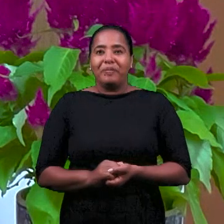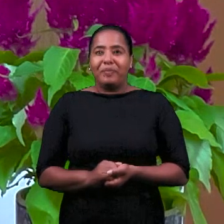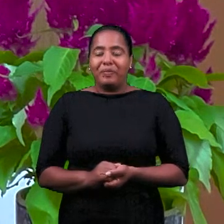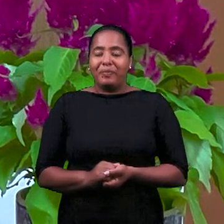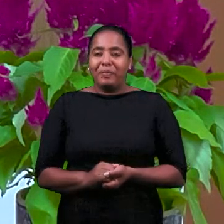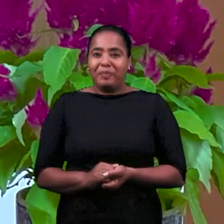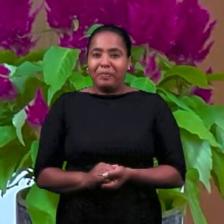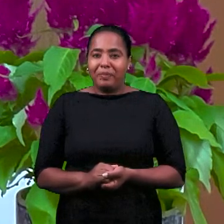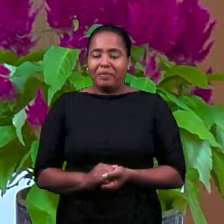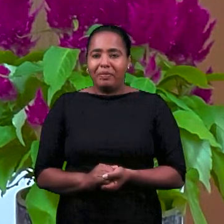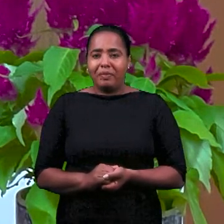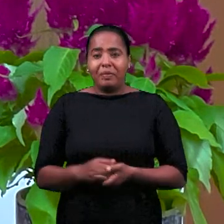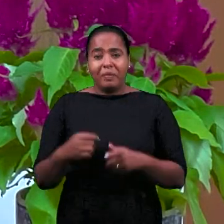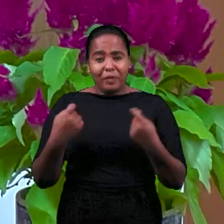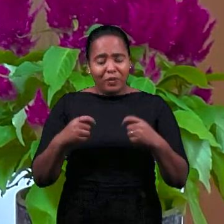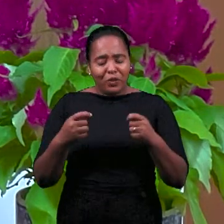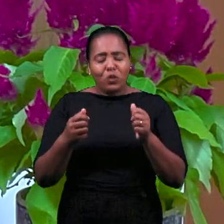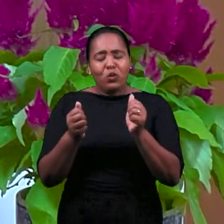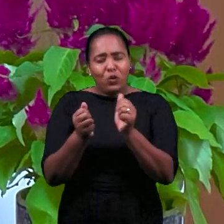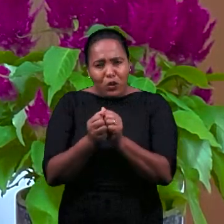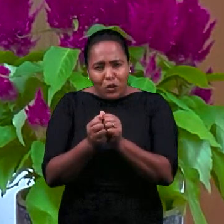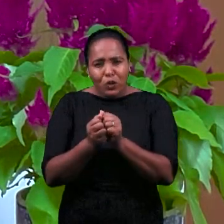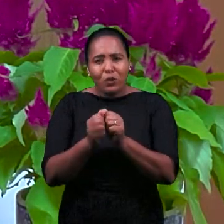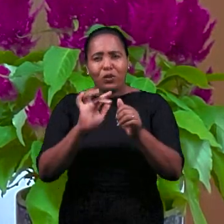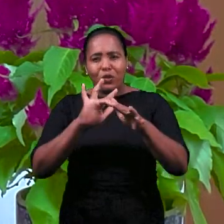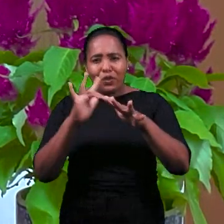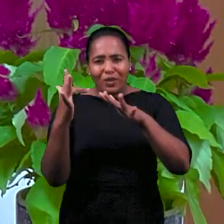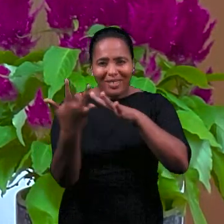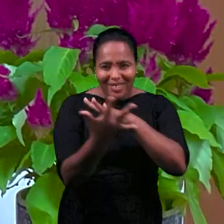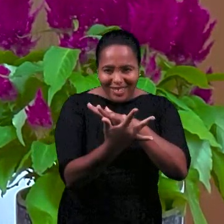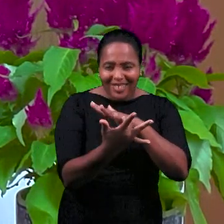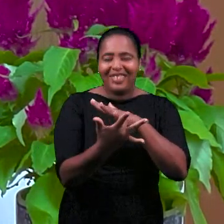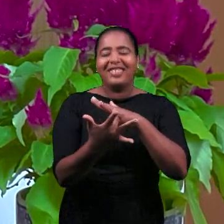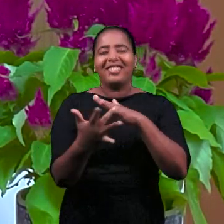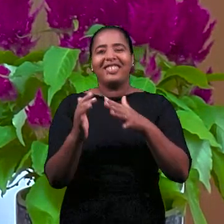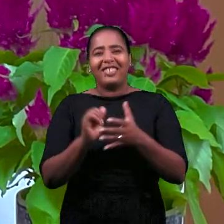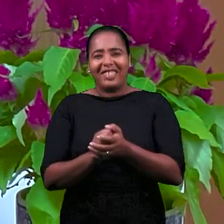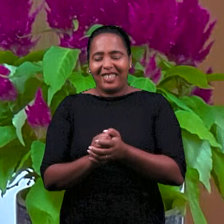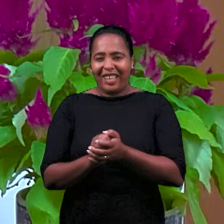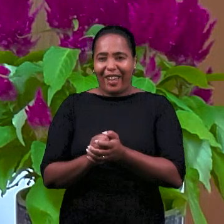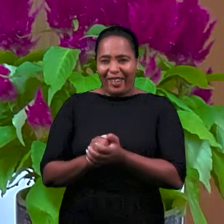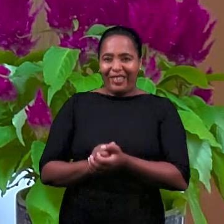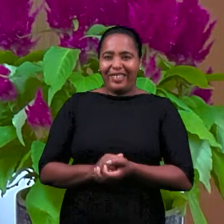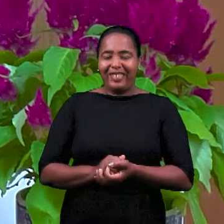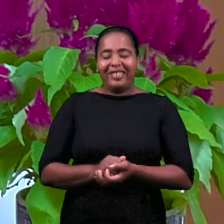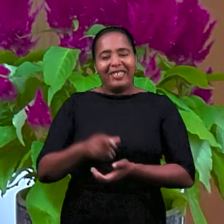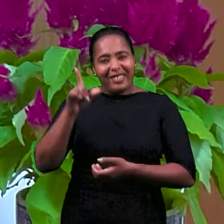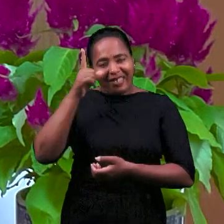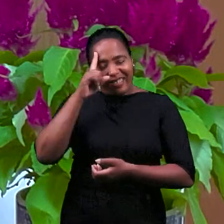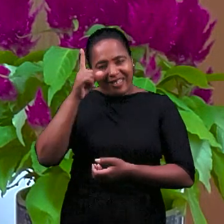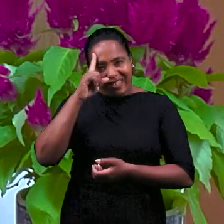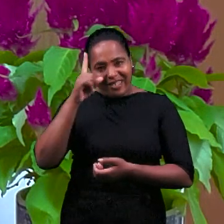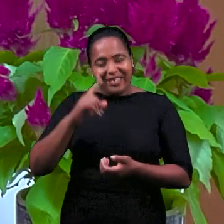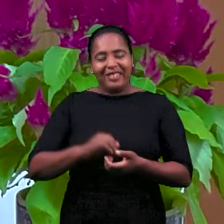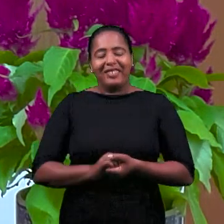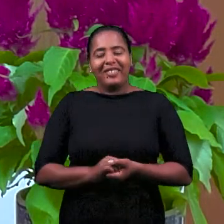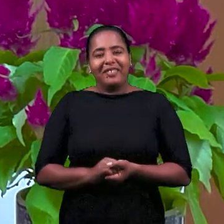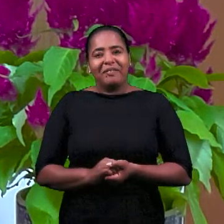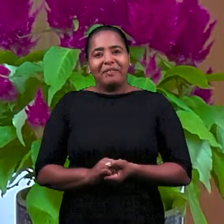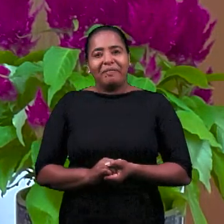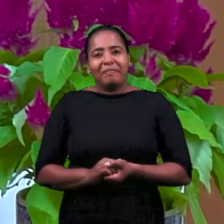забывайте подключаться всегда с нами, следить за нами, за нашими социальными сетями,